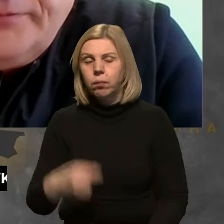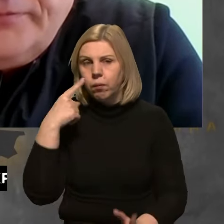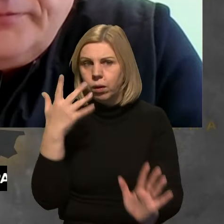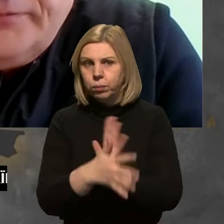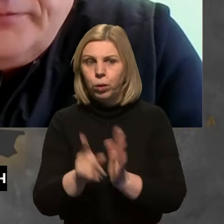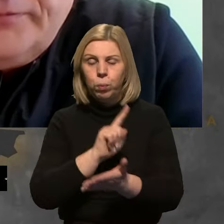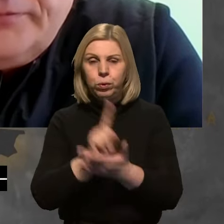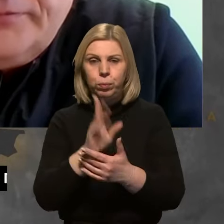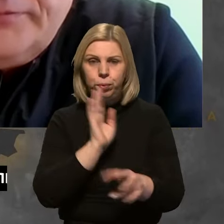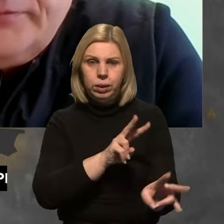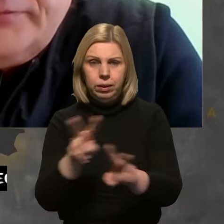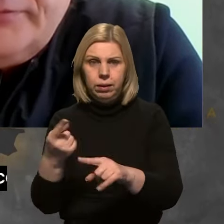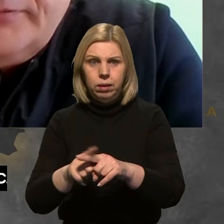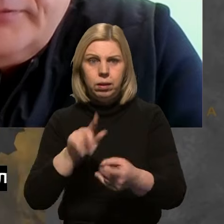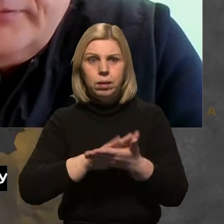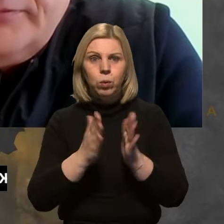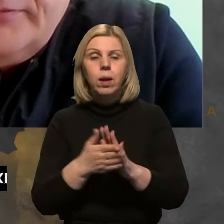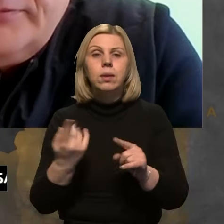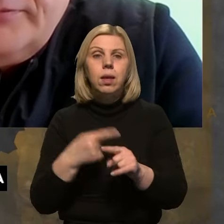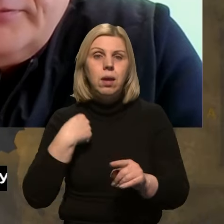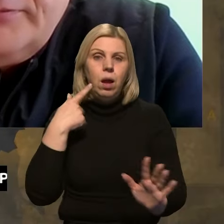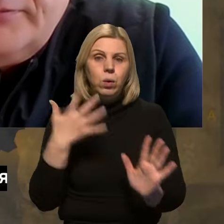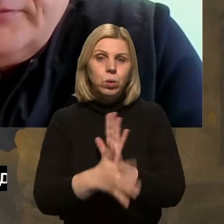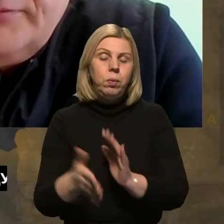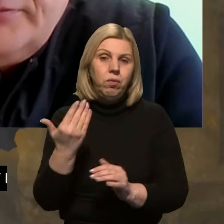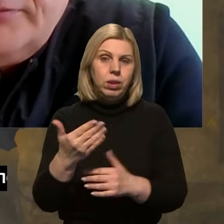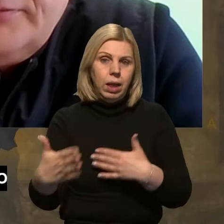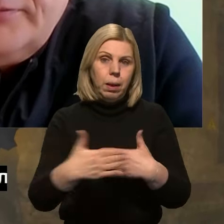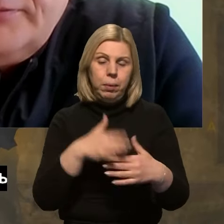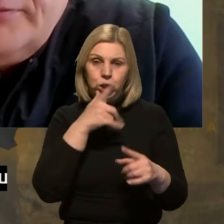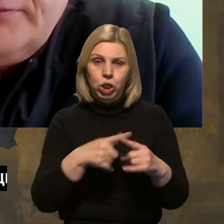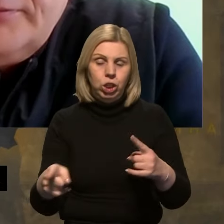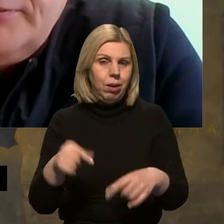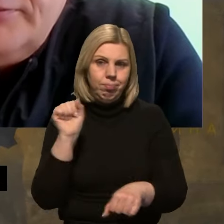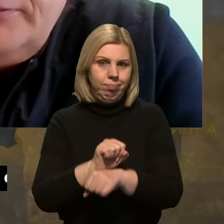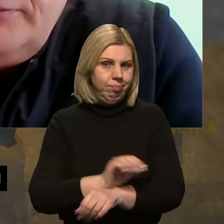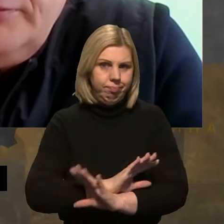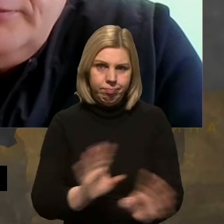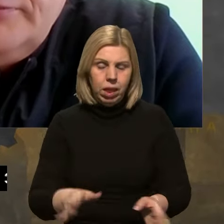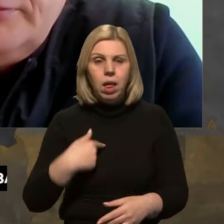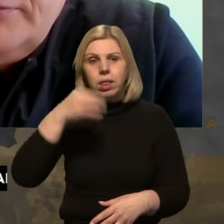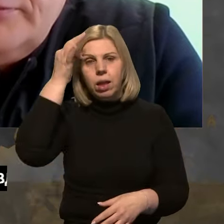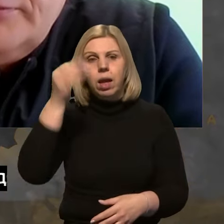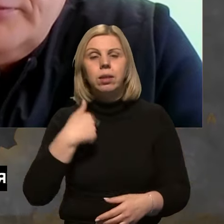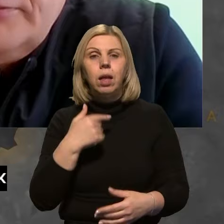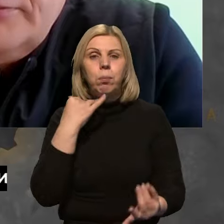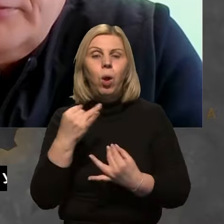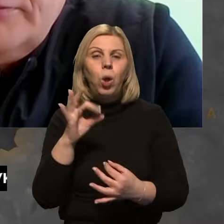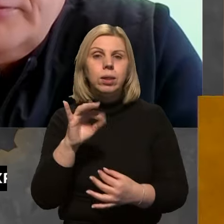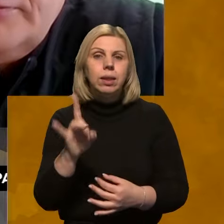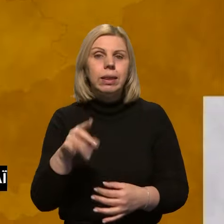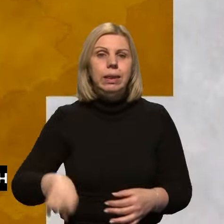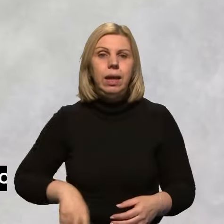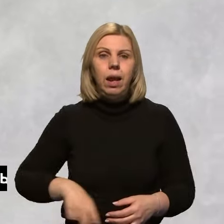Будемо обов'язково стежити за цією ситуацією, тому що, я так розумію, вона найближчим часом не припиниться. Нагадаю, з нами був Олександр Гогуля,